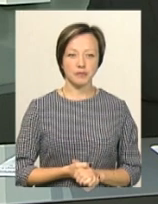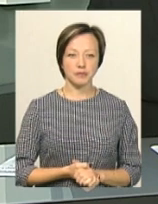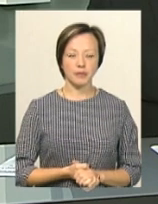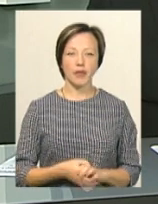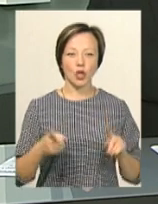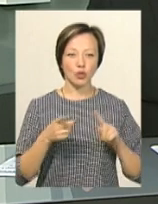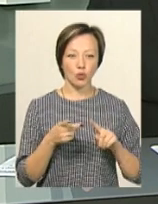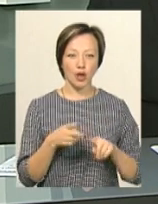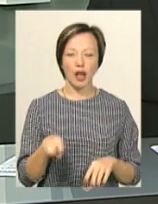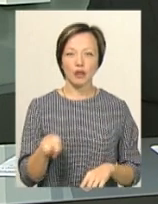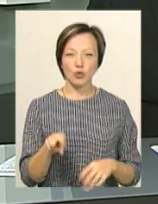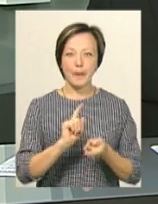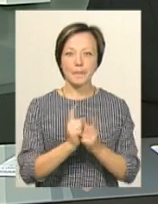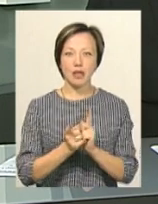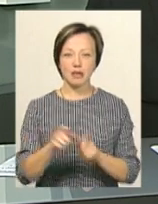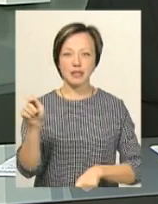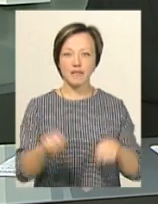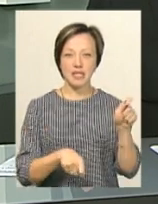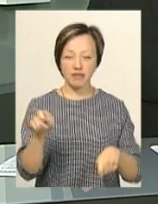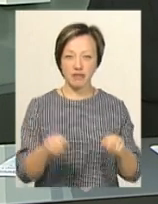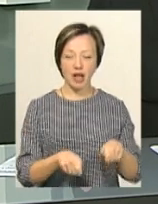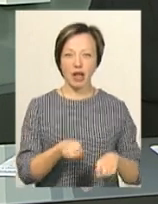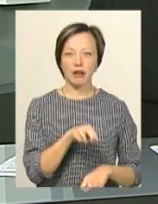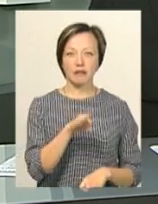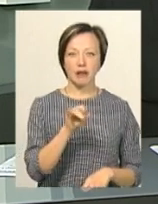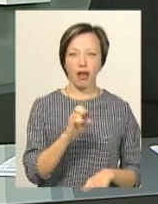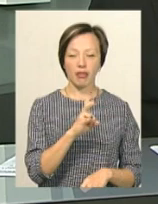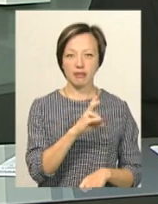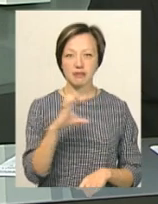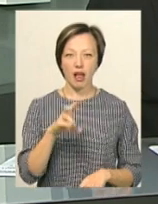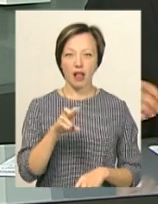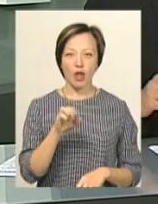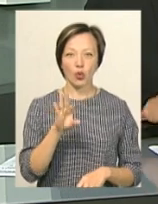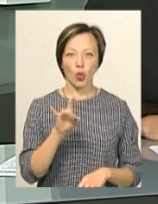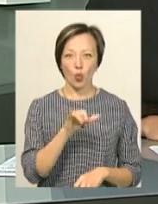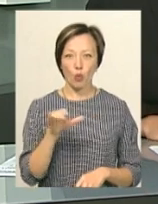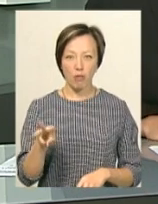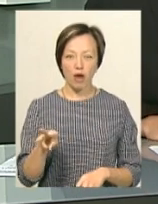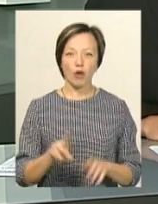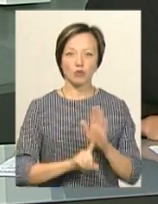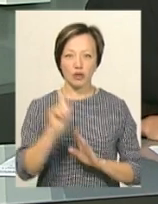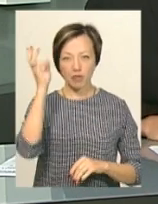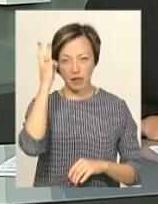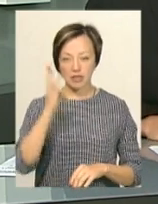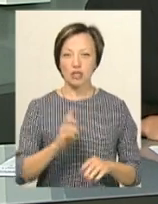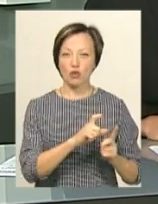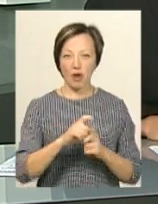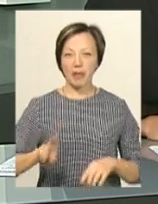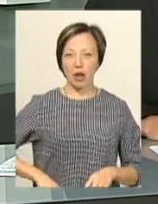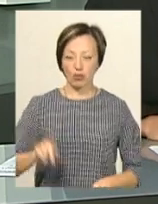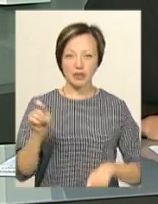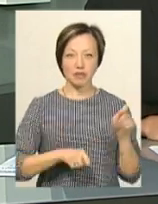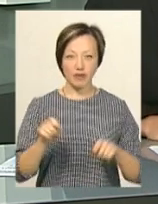Другий літературно-перекладацький фестиваль «Транслаторіум» розпочався у Хмельницькому. За словами директорки фестивалю Тетяни